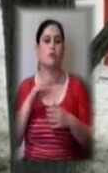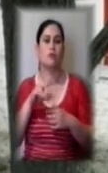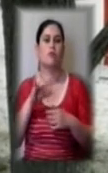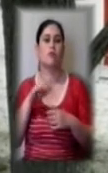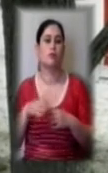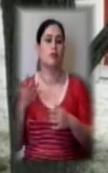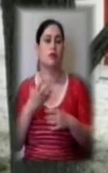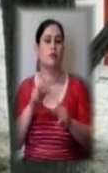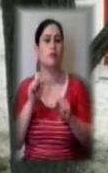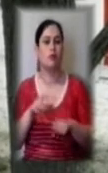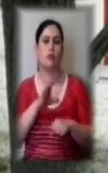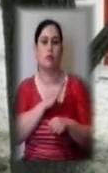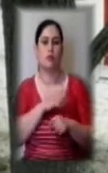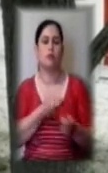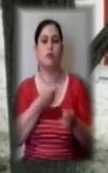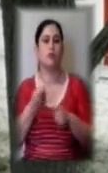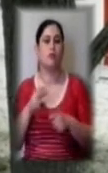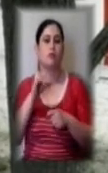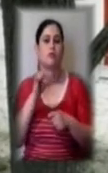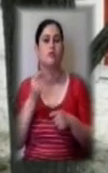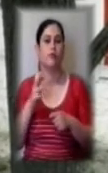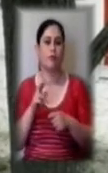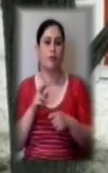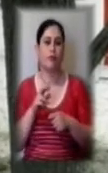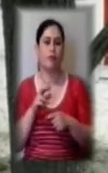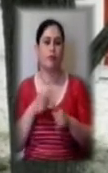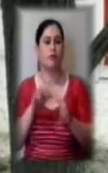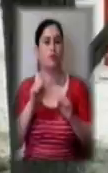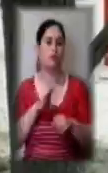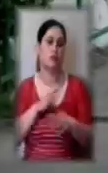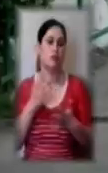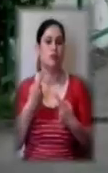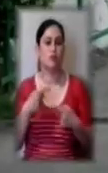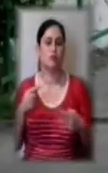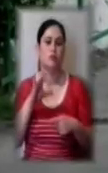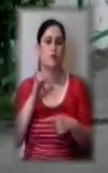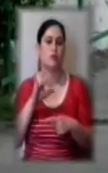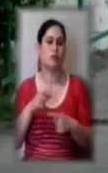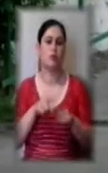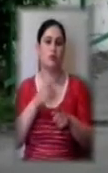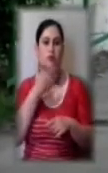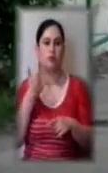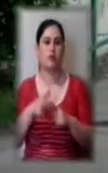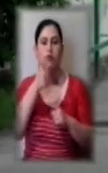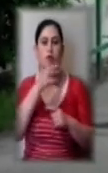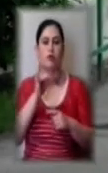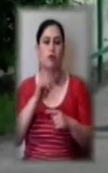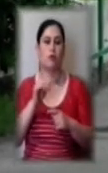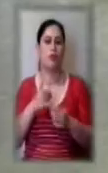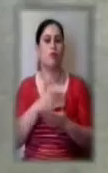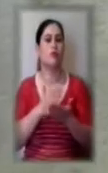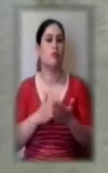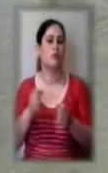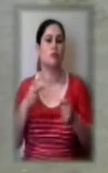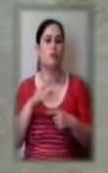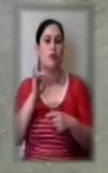бути принесені чиєю, чи будь-яким іншим способом, немає. Цього року гідропарк облаштували спеціальним пандусом для